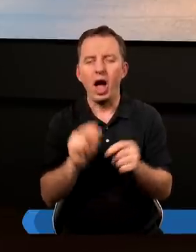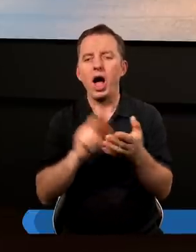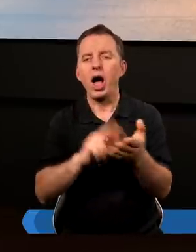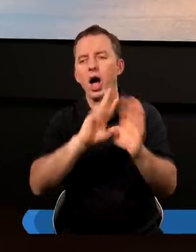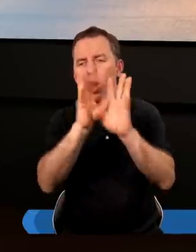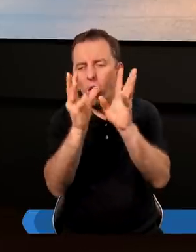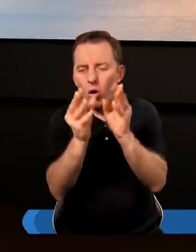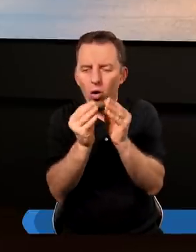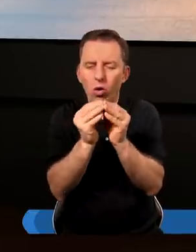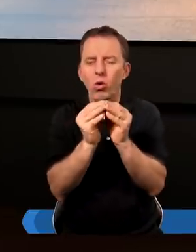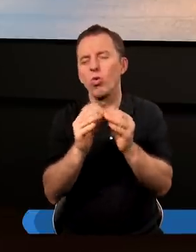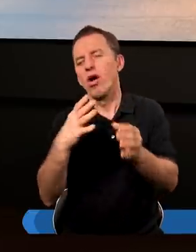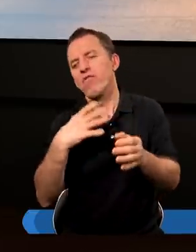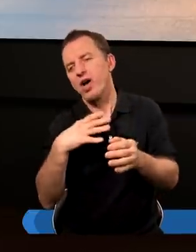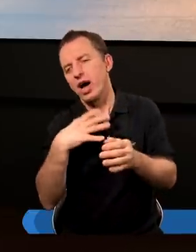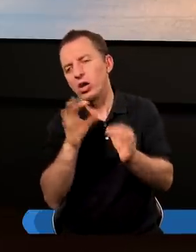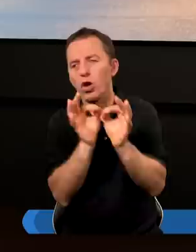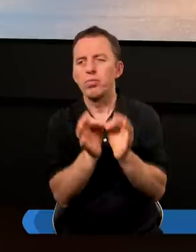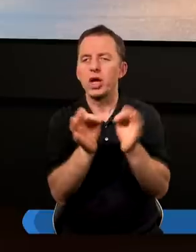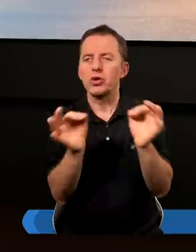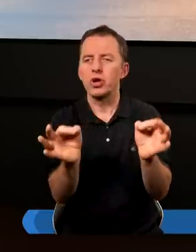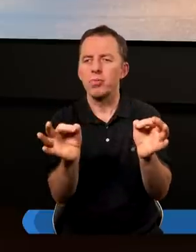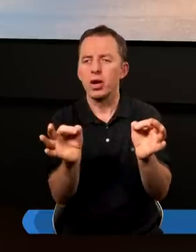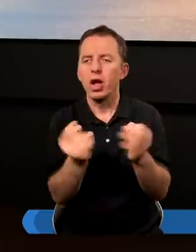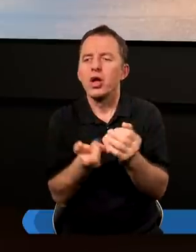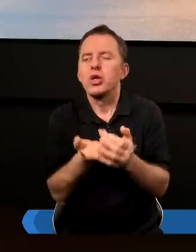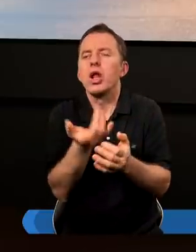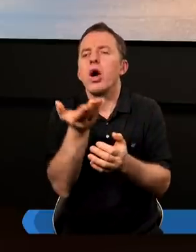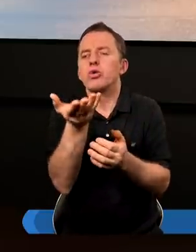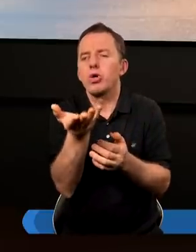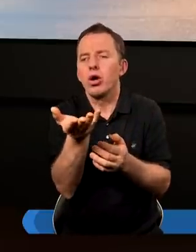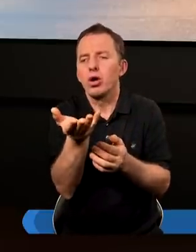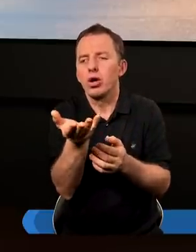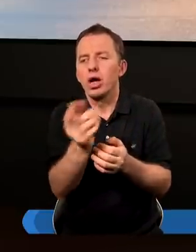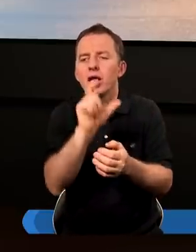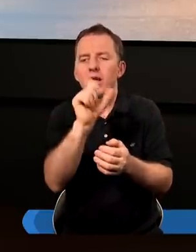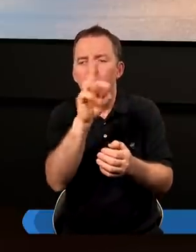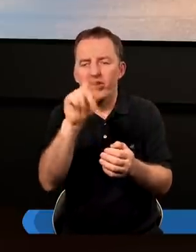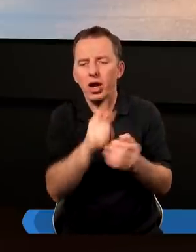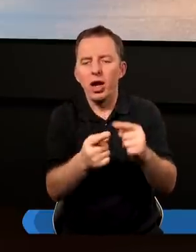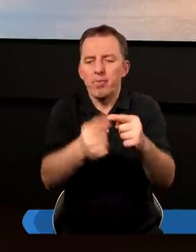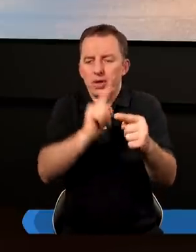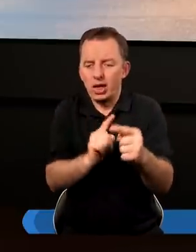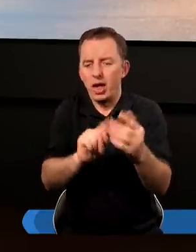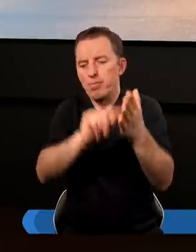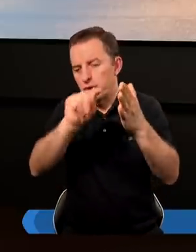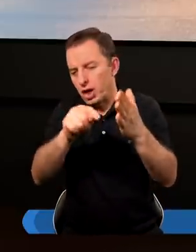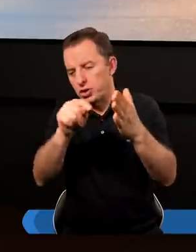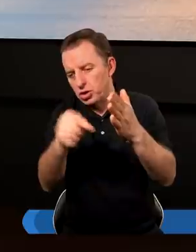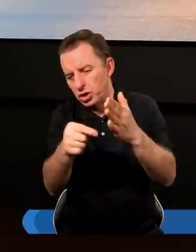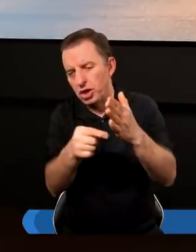ogół wartość mierzymy ilością cyfr przed przecinkiem